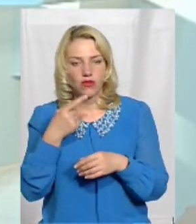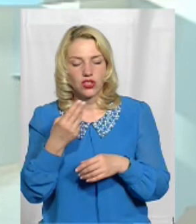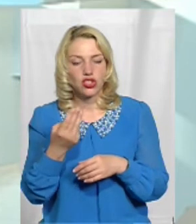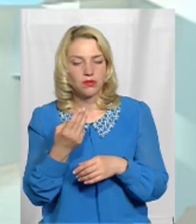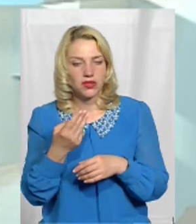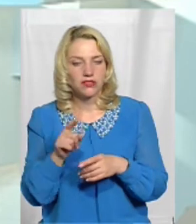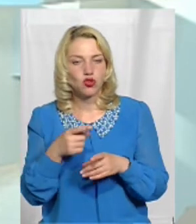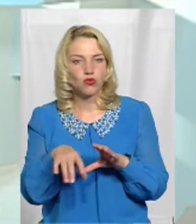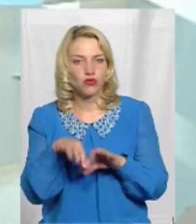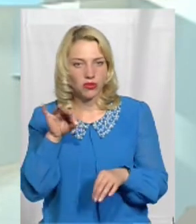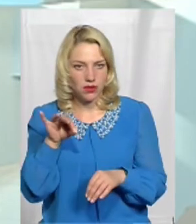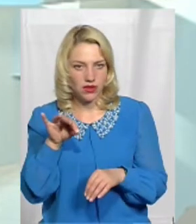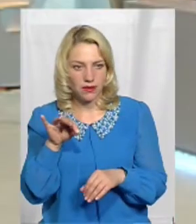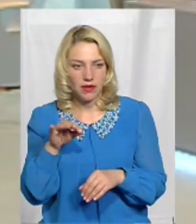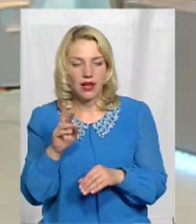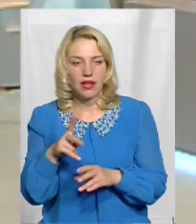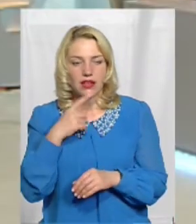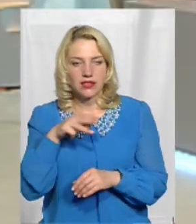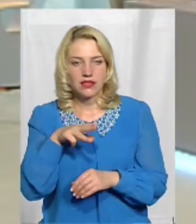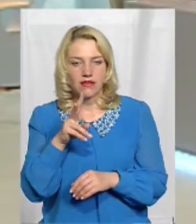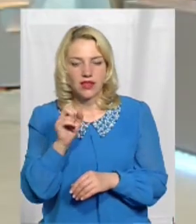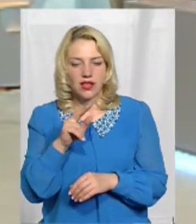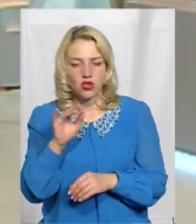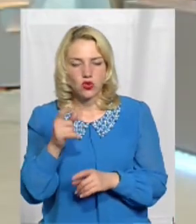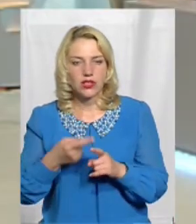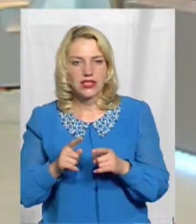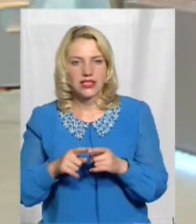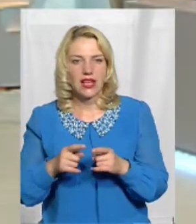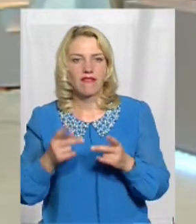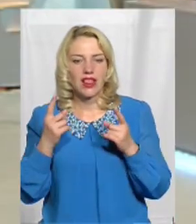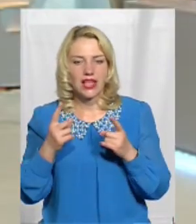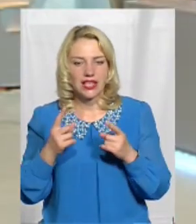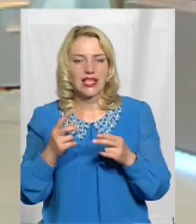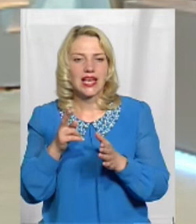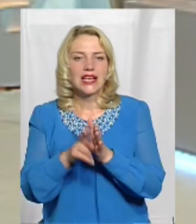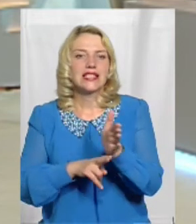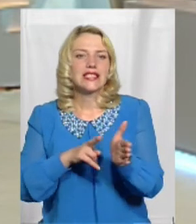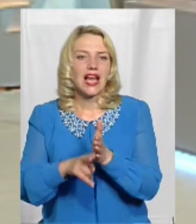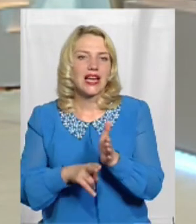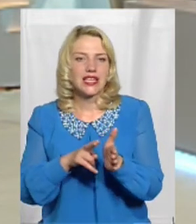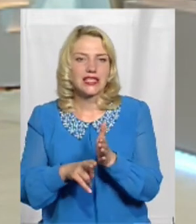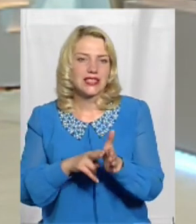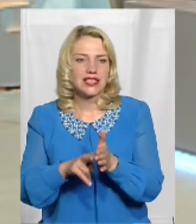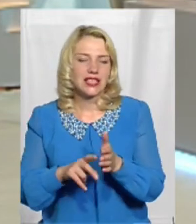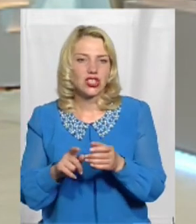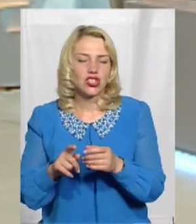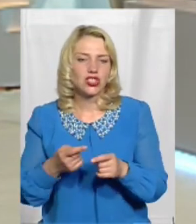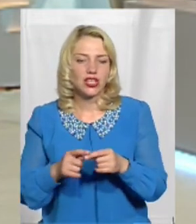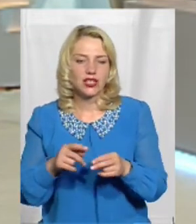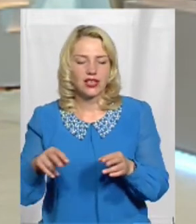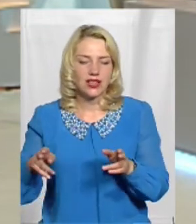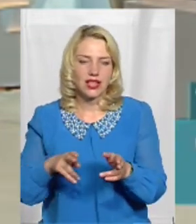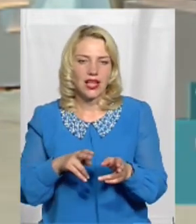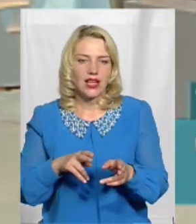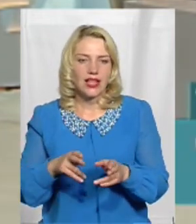Шепетівку, як вже сказав Анатолій Ткачук Все-таки це великий залізничний вузол Транспортні шляхи